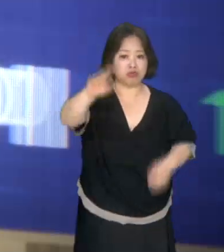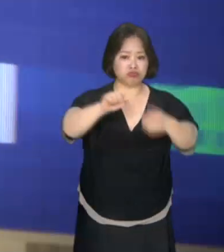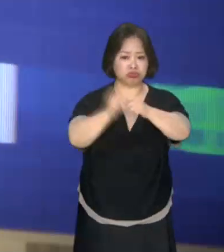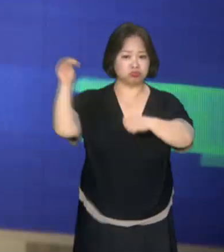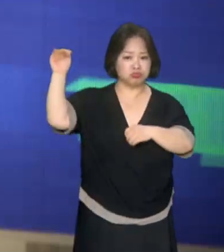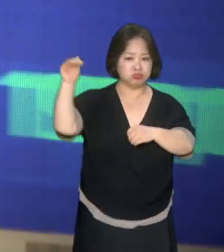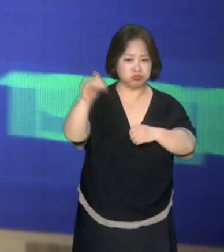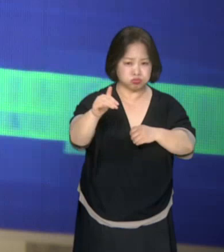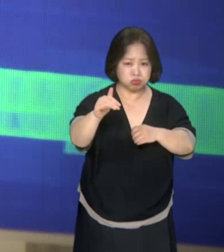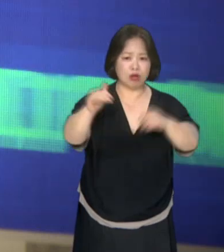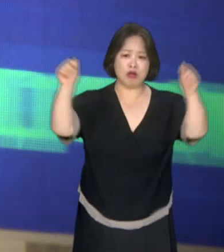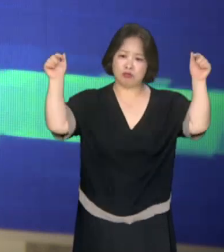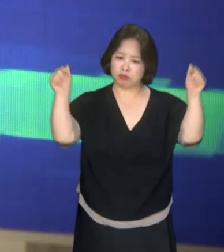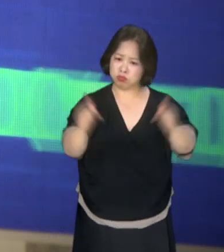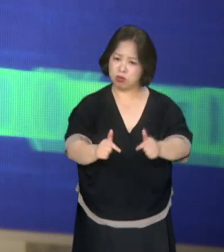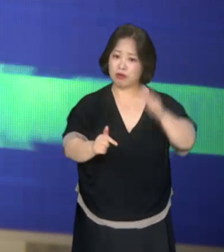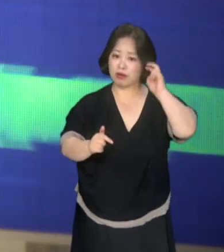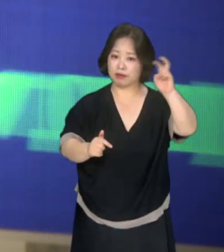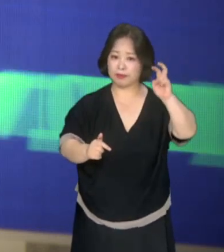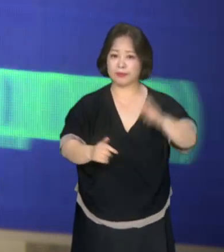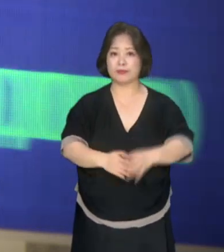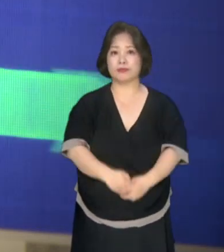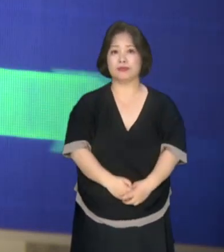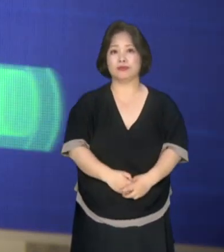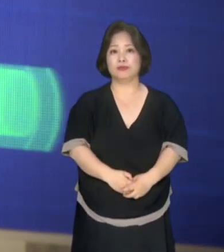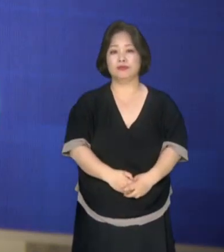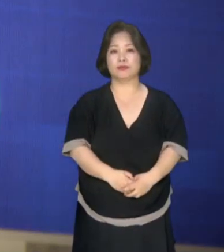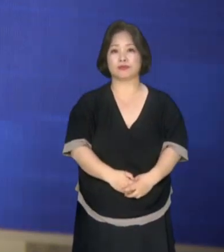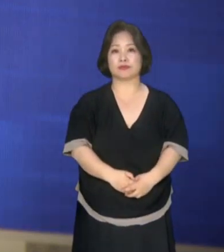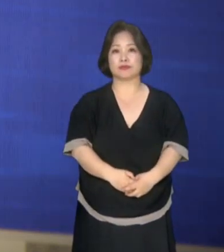계속될 수도 있습니다. 연합뉴스TV 김동욱입니다.